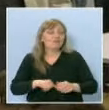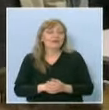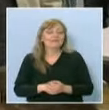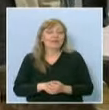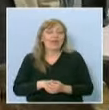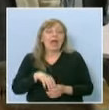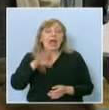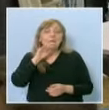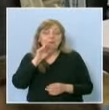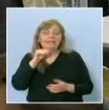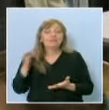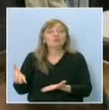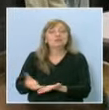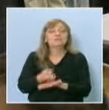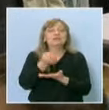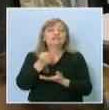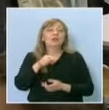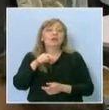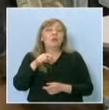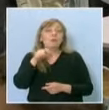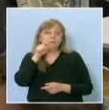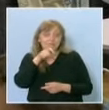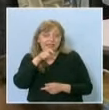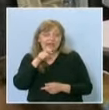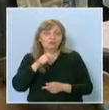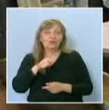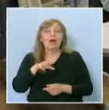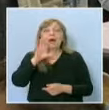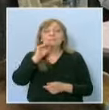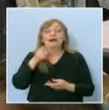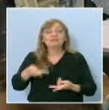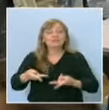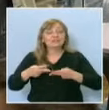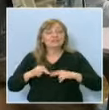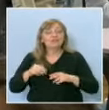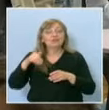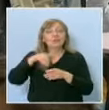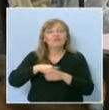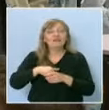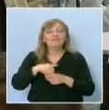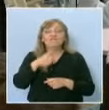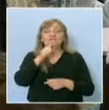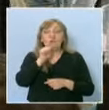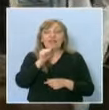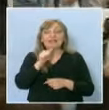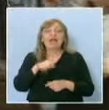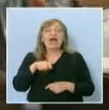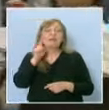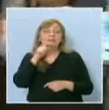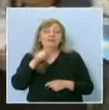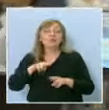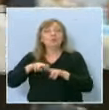Патето спасило пилето, патето се върнало във водата, а пилето останало на сушата.